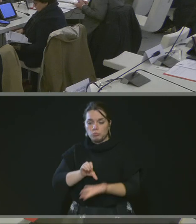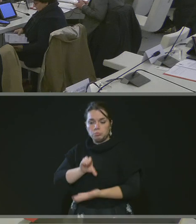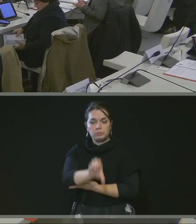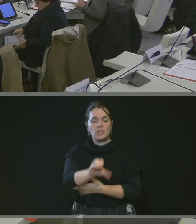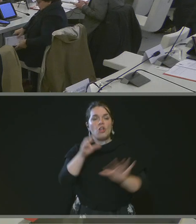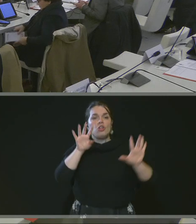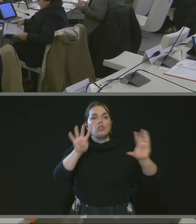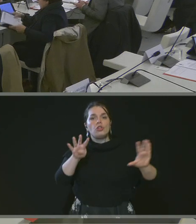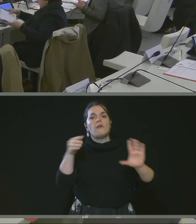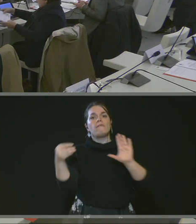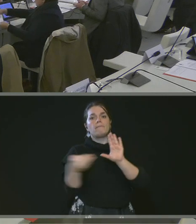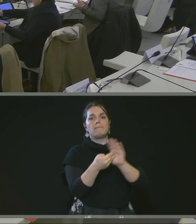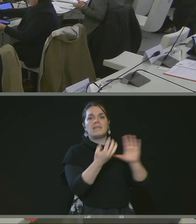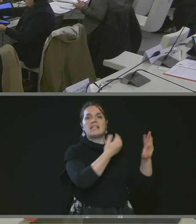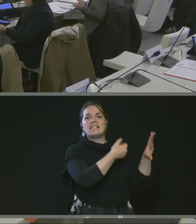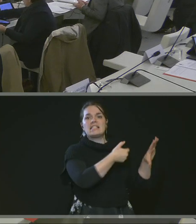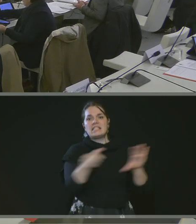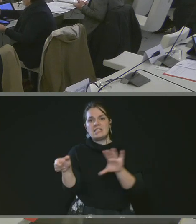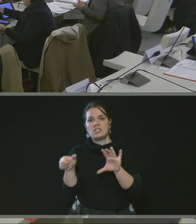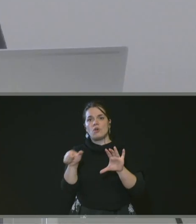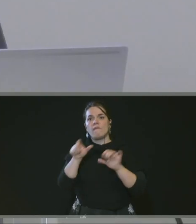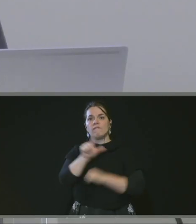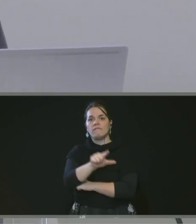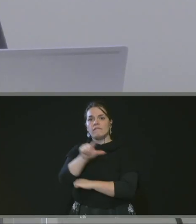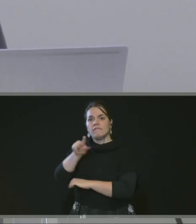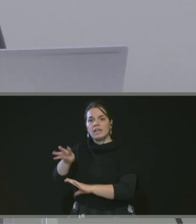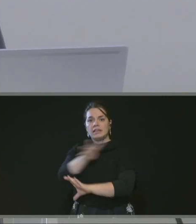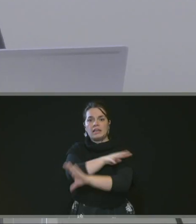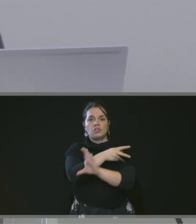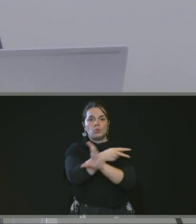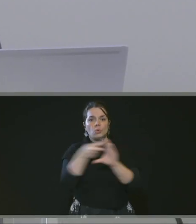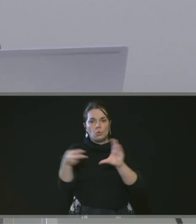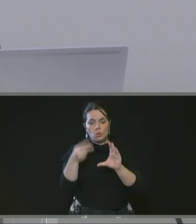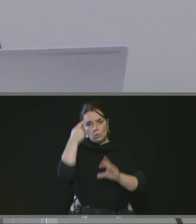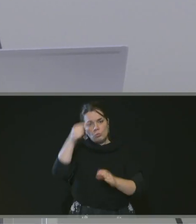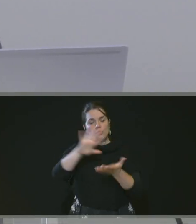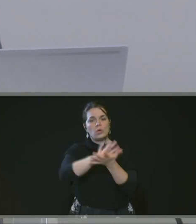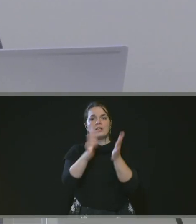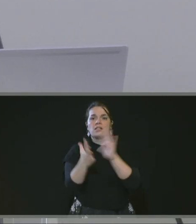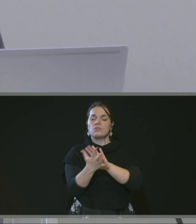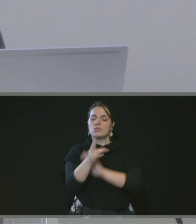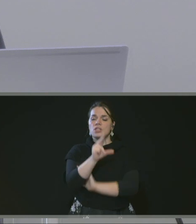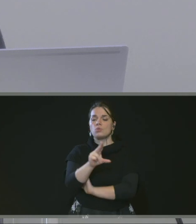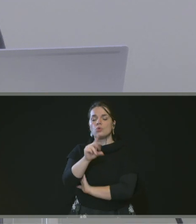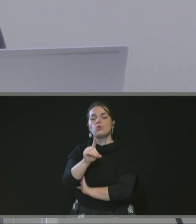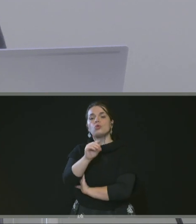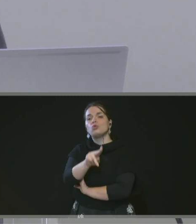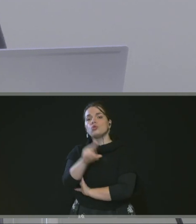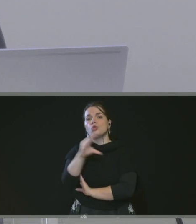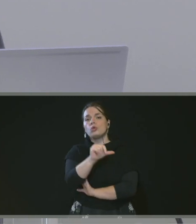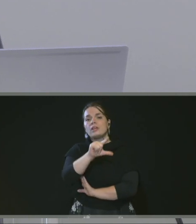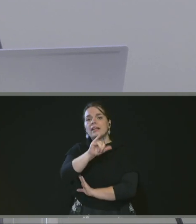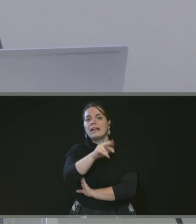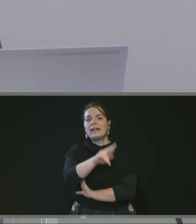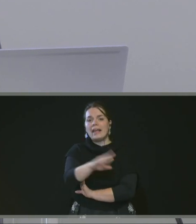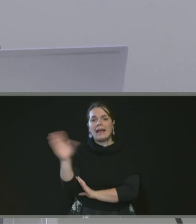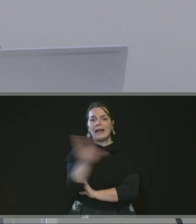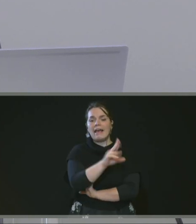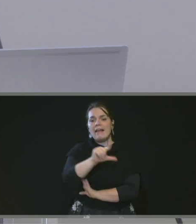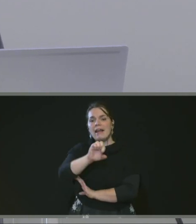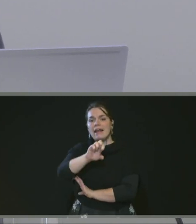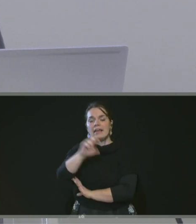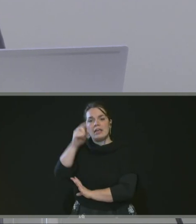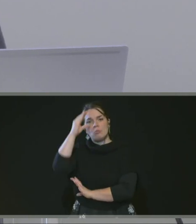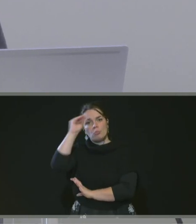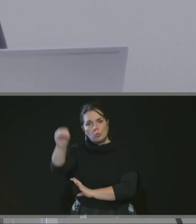9 624 euros à l'association Duclair-les-Pros afin de soutenir la réalisation de cette opération